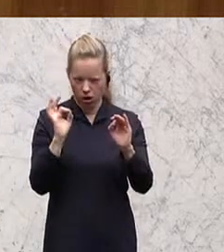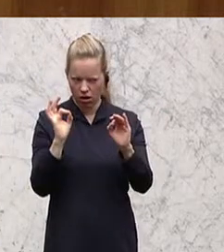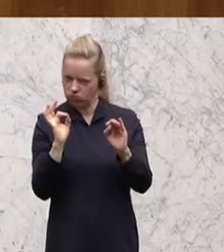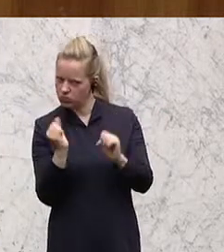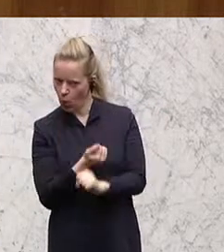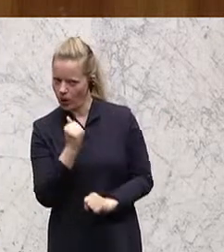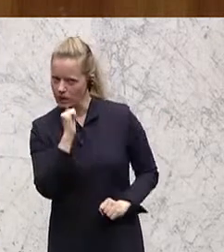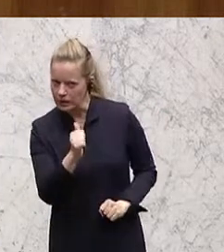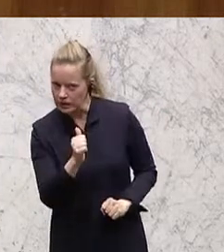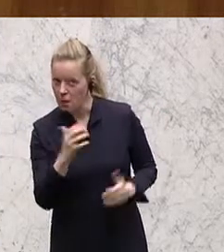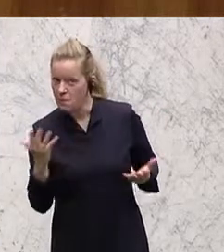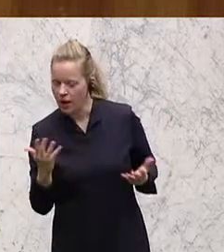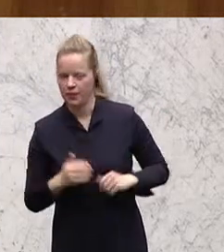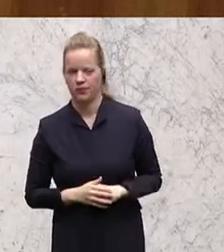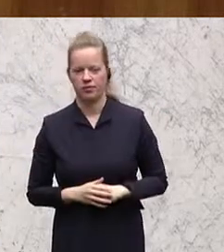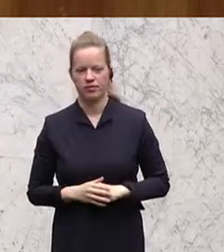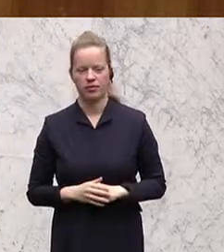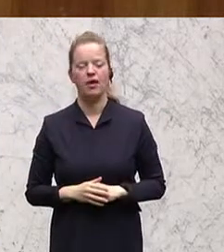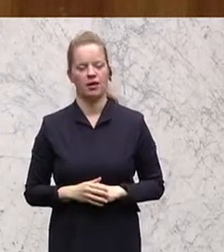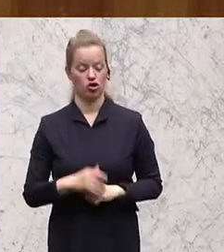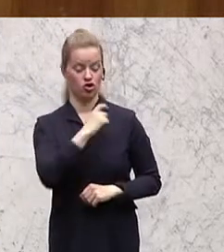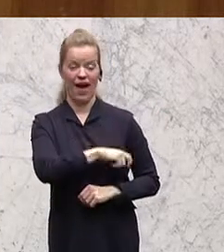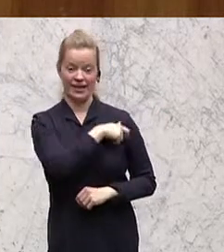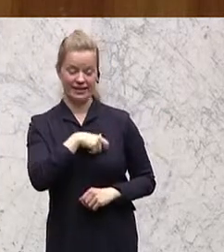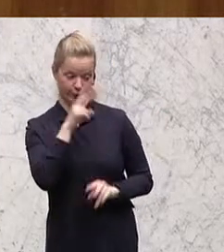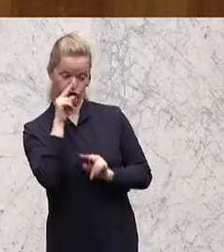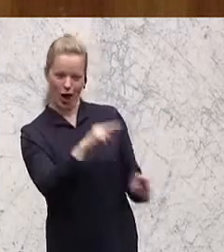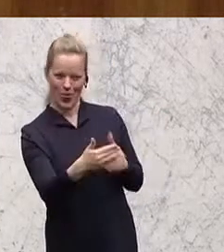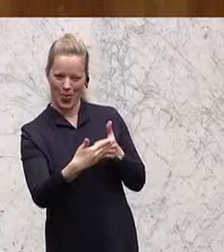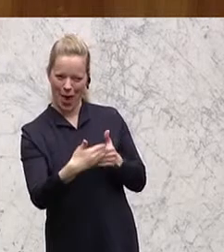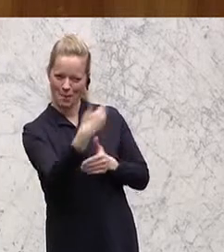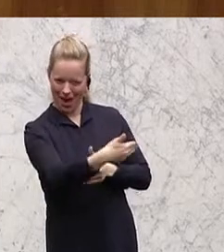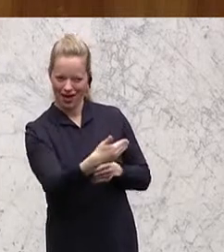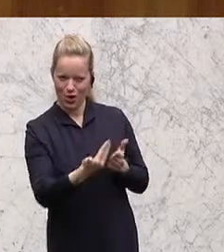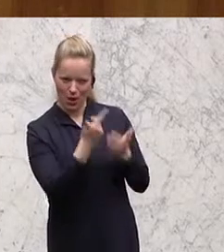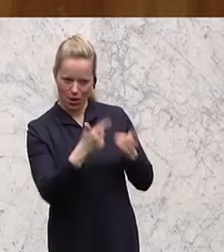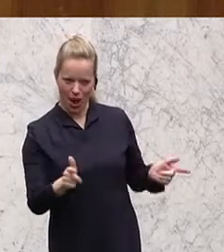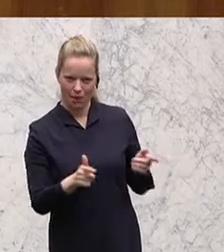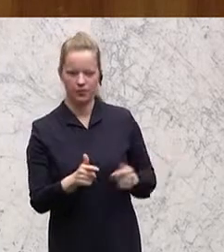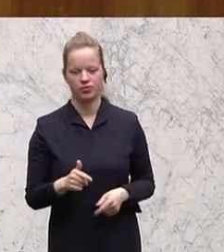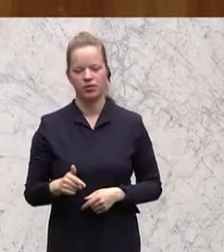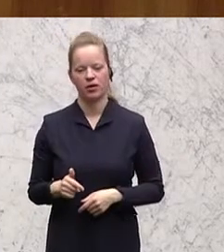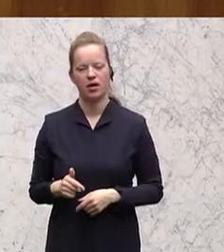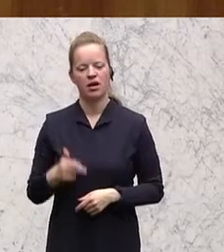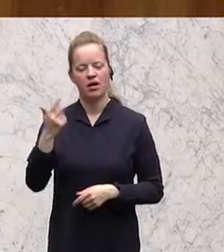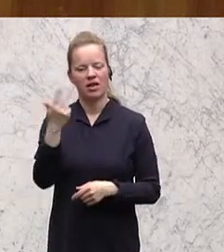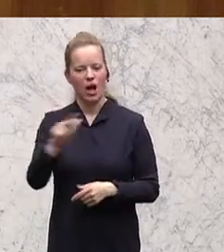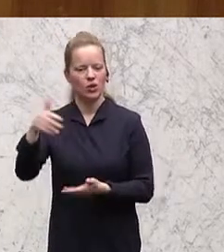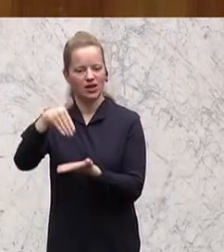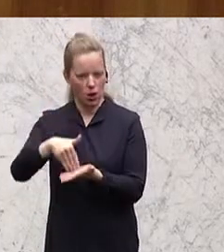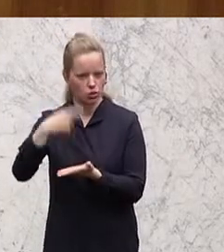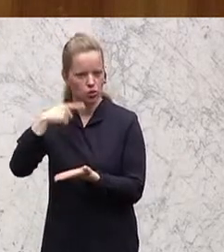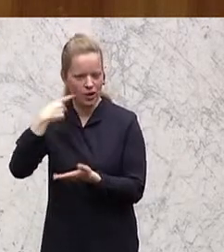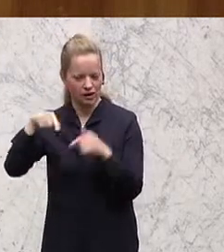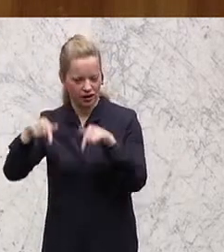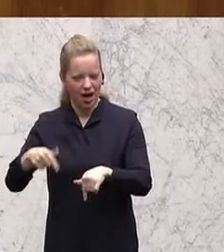nächster neoliberaler Nachbar im Westen macht, die Schweiz. In Österreich haben wir 300.000 Studierende und geben 3,8 Milliarden Euro